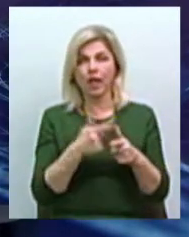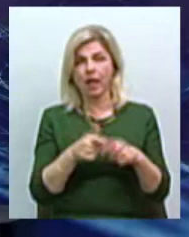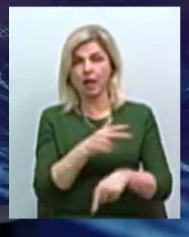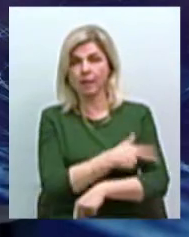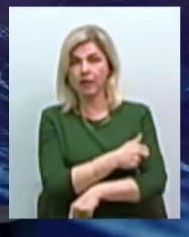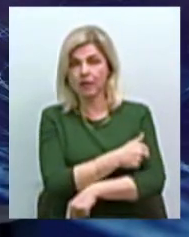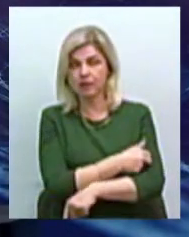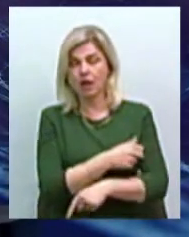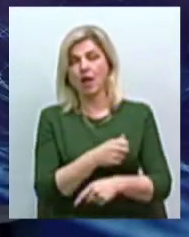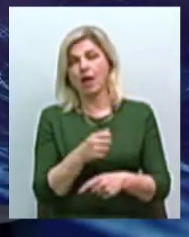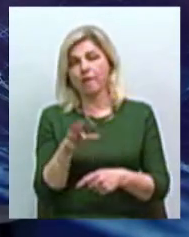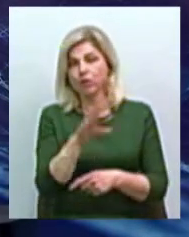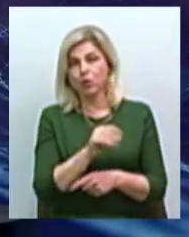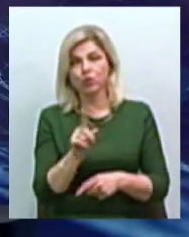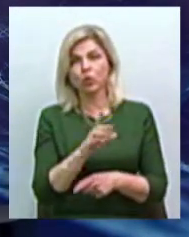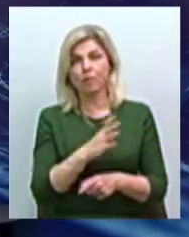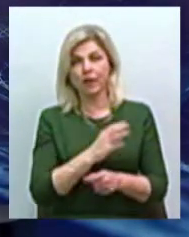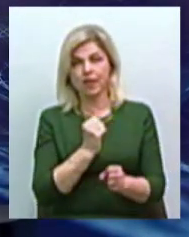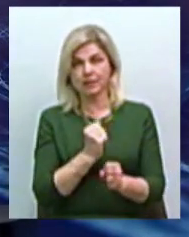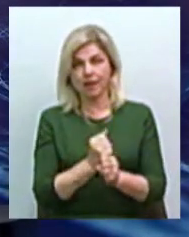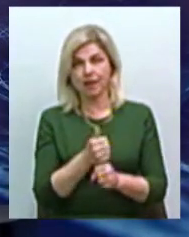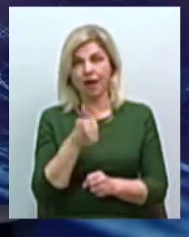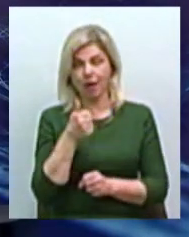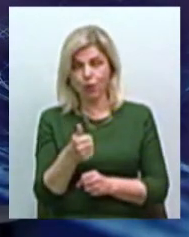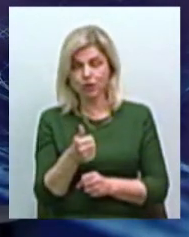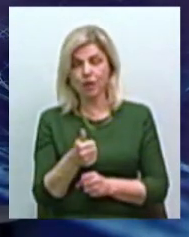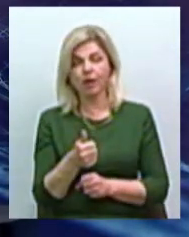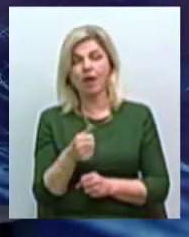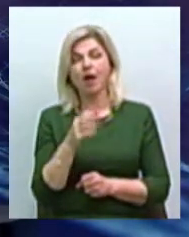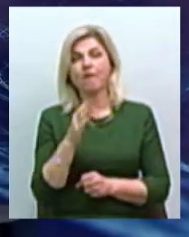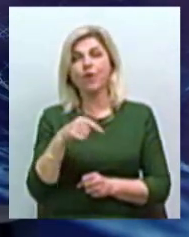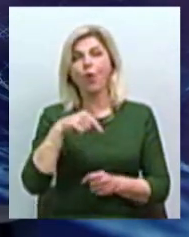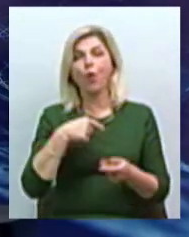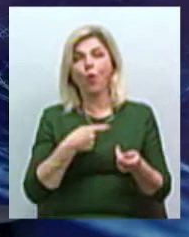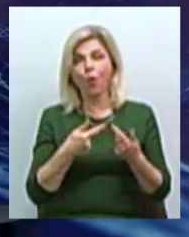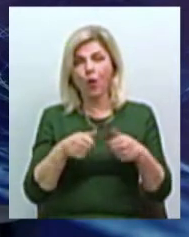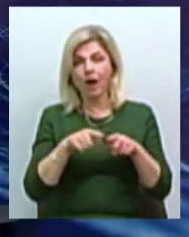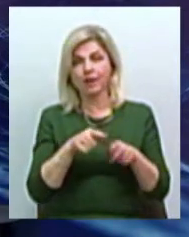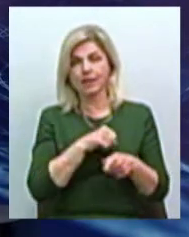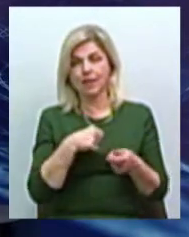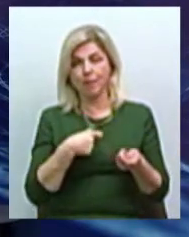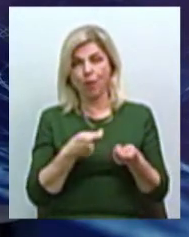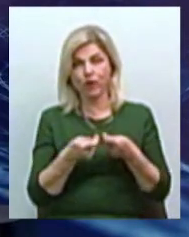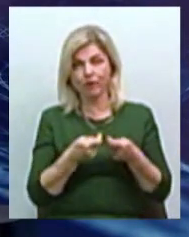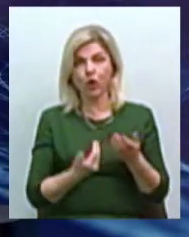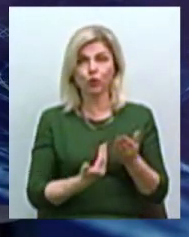все те, що було сделано хороше, органі містного самоуправління нових ОТГ,